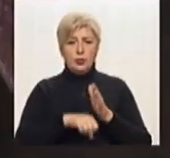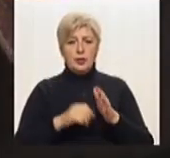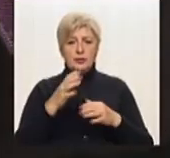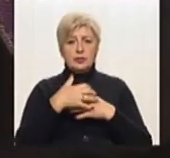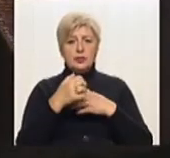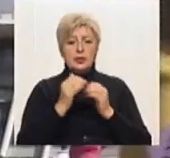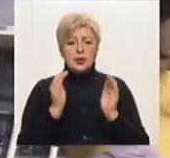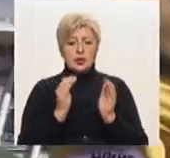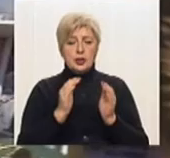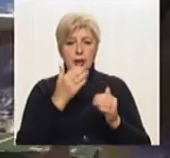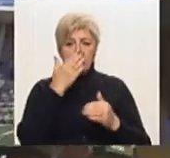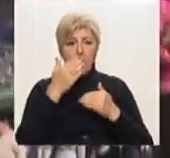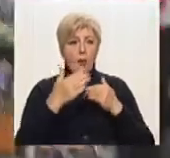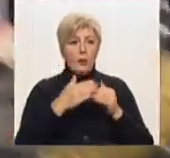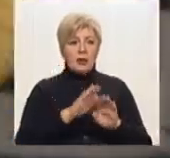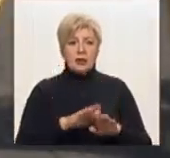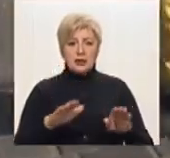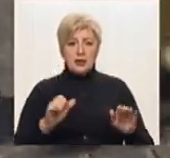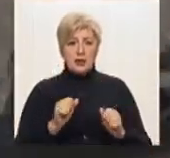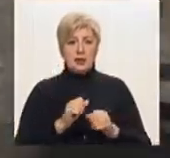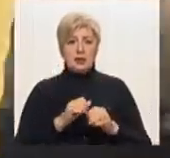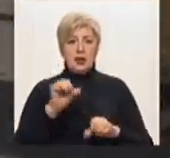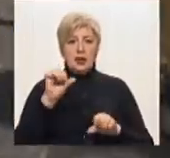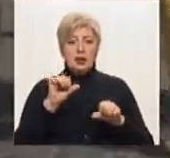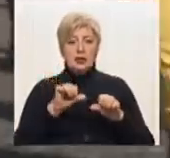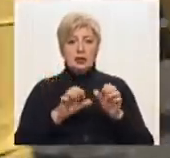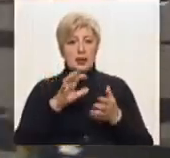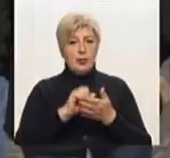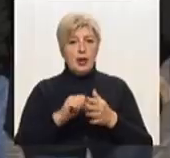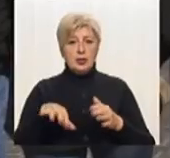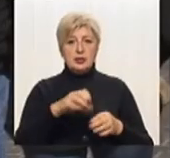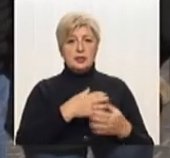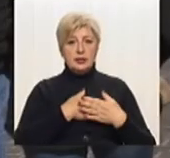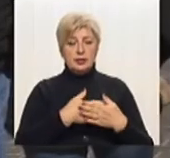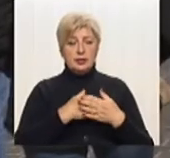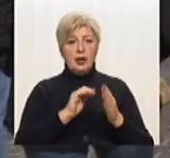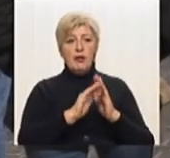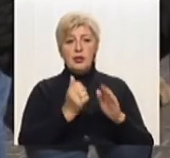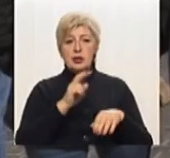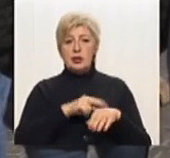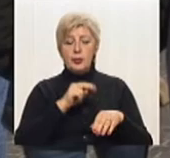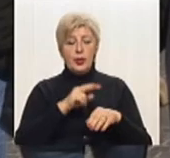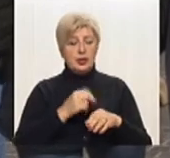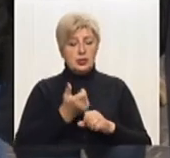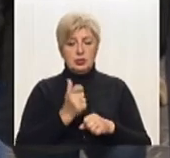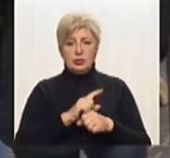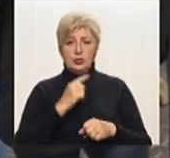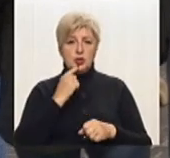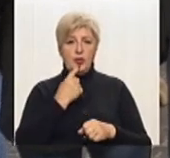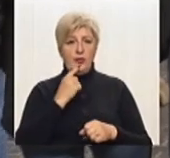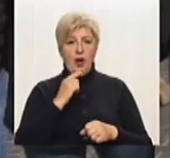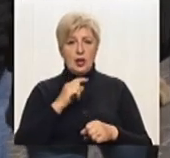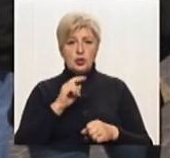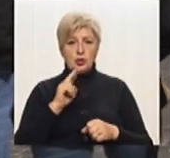майданчику перед дітьми. Займаються всім волонтери, адже поліцію дуже важко викликати і вони приїжджають на п'ятий-шостий раз».